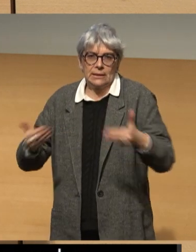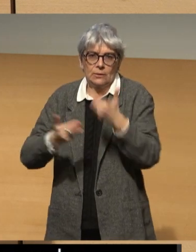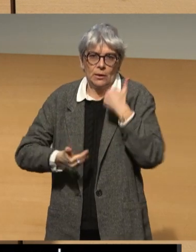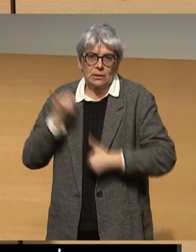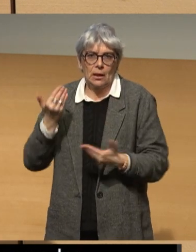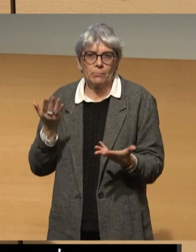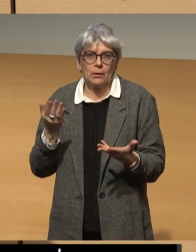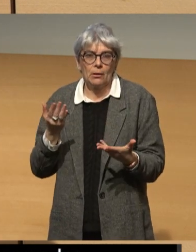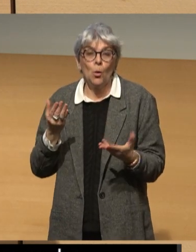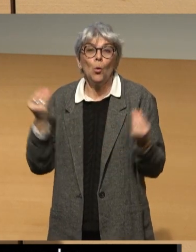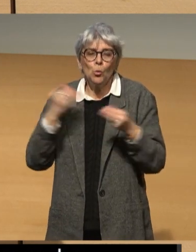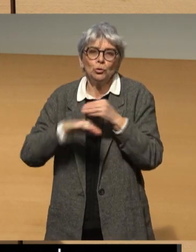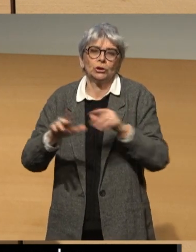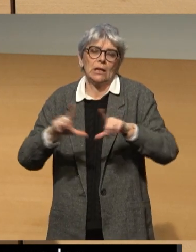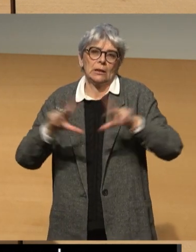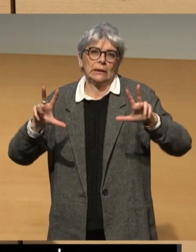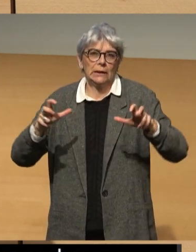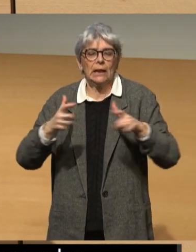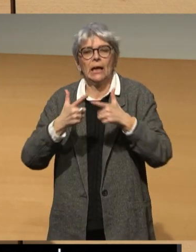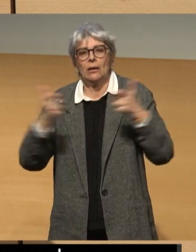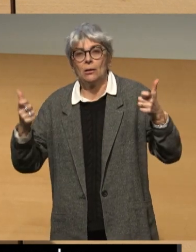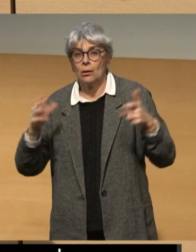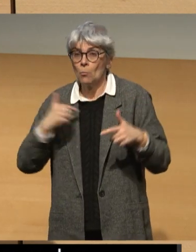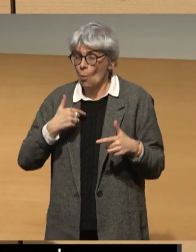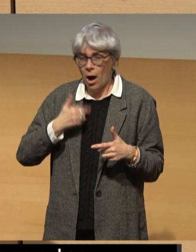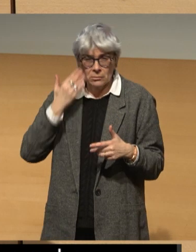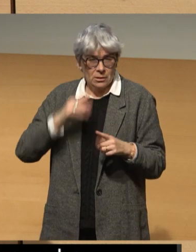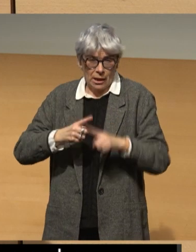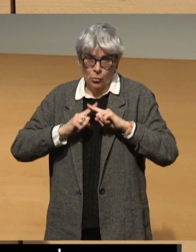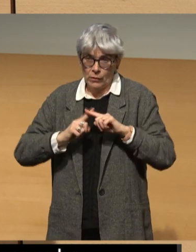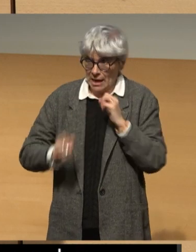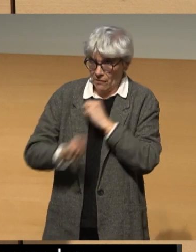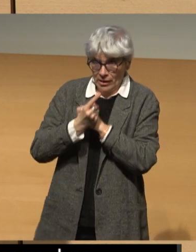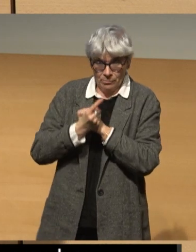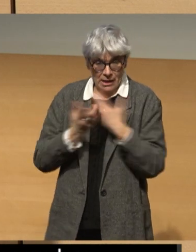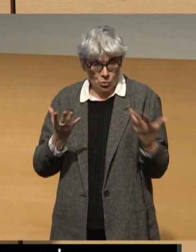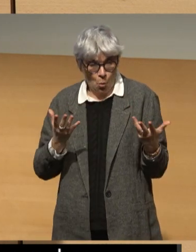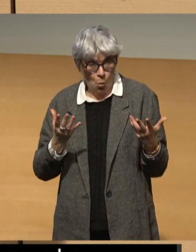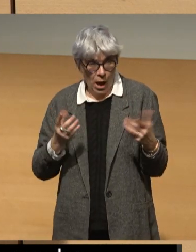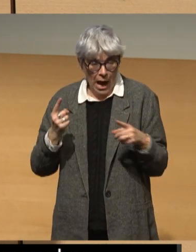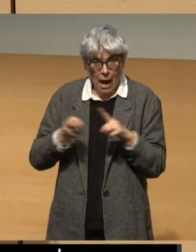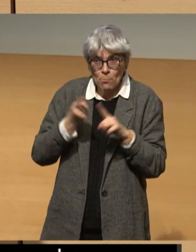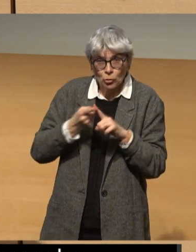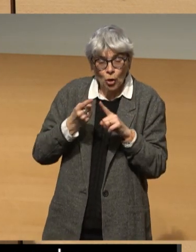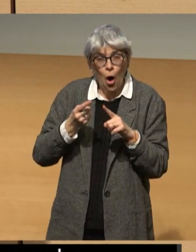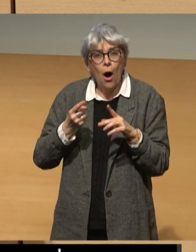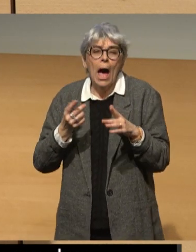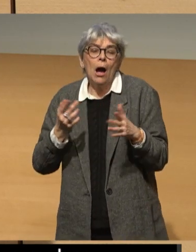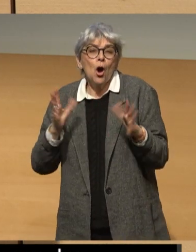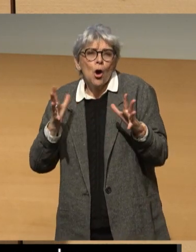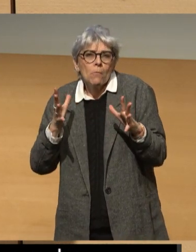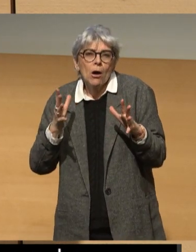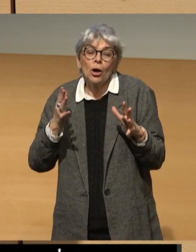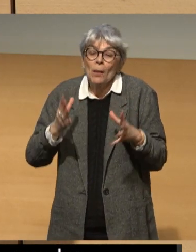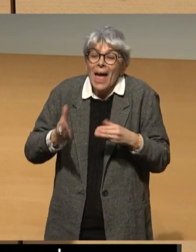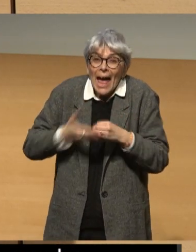handicap sur nos écrans. Alors j'en suis convaincue, l'innovation n'a de sens que si elle facilite la vie, la vie des